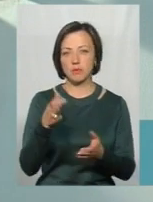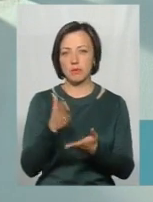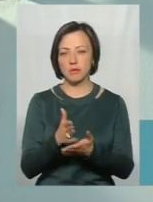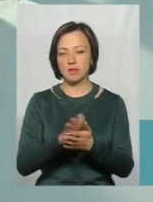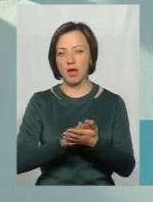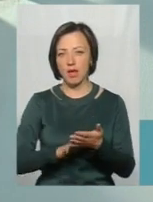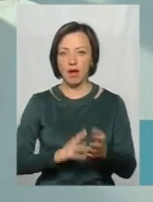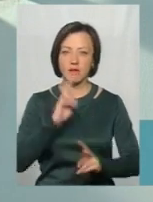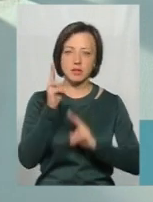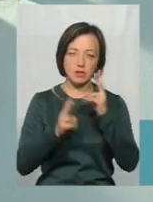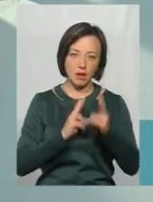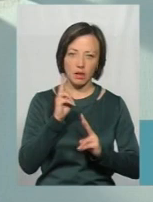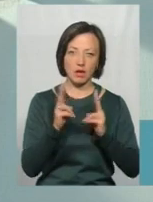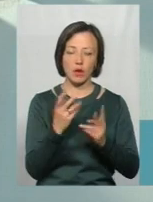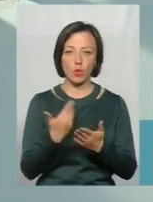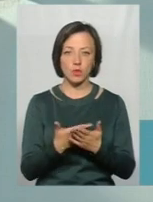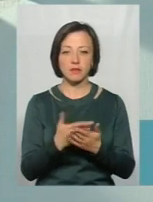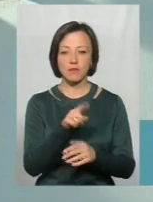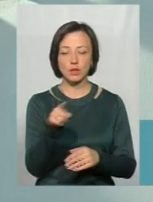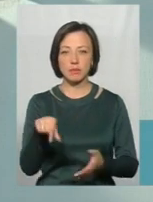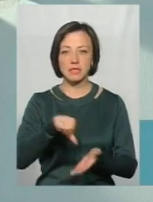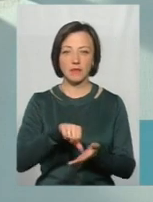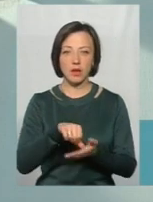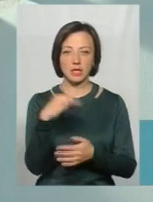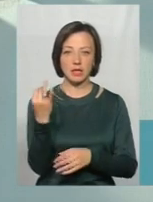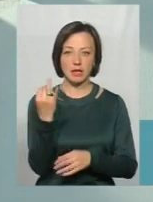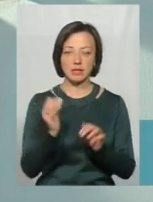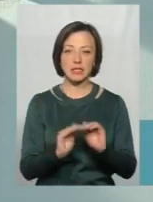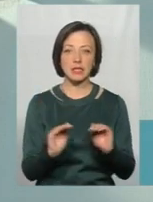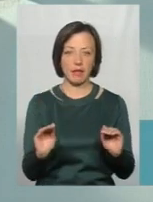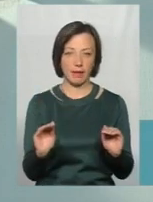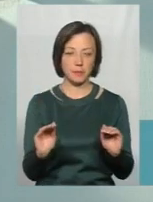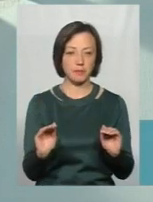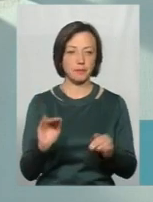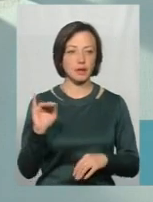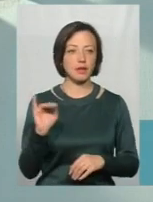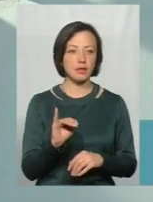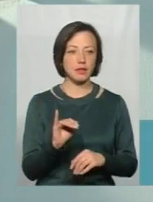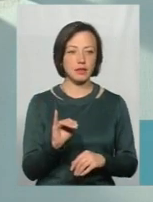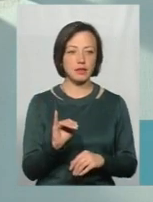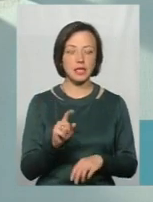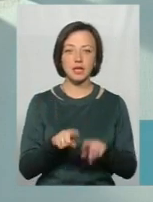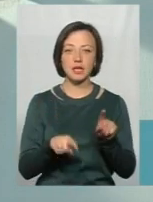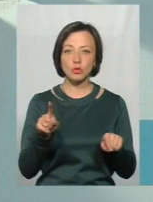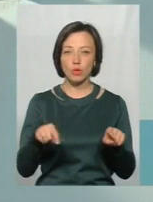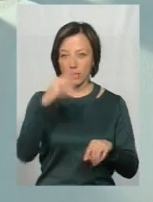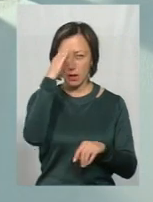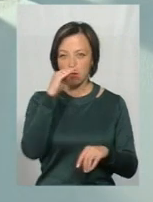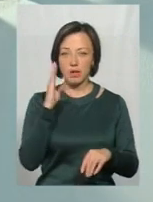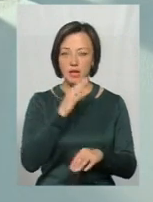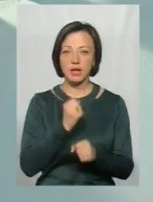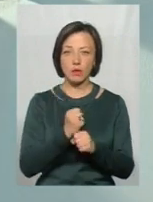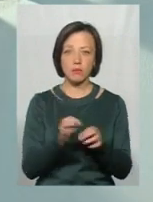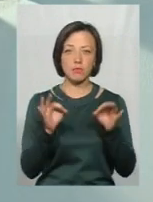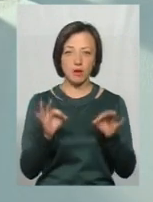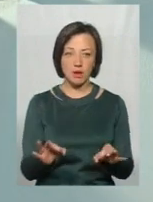заяви, скарги. Вони представляють інтереси дітей. І інколи батьки діють правильно.